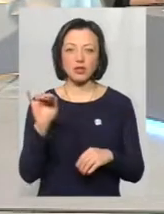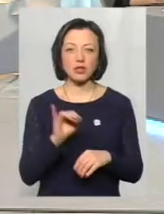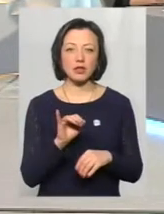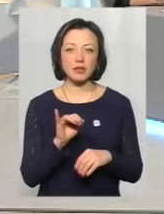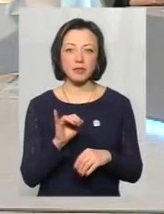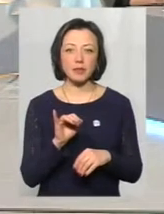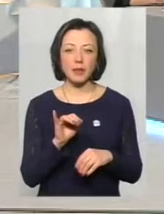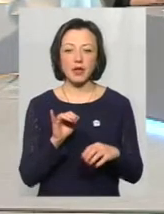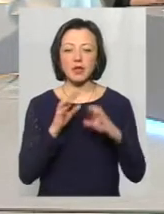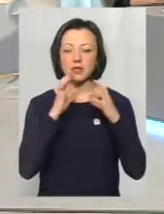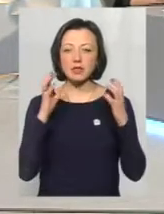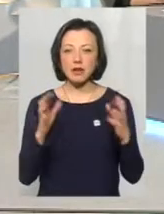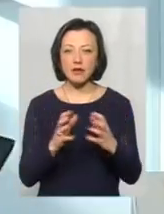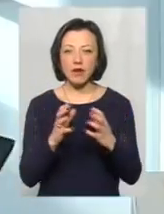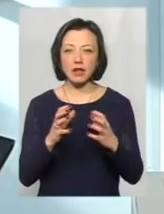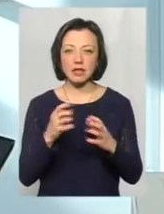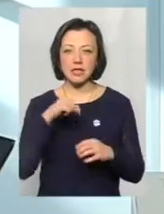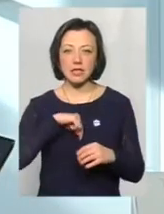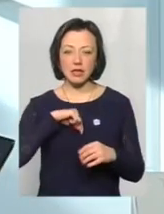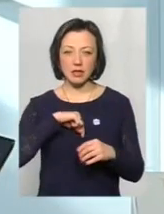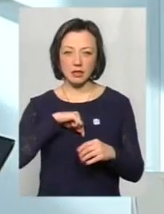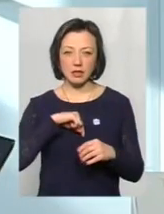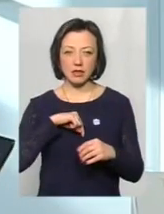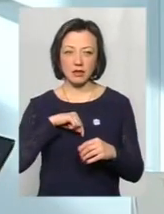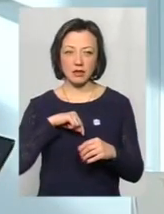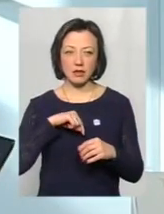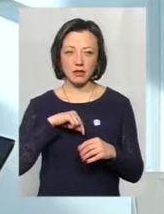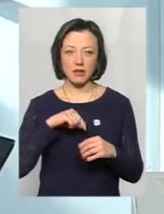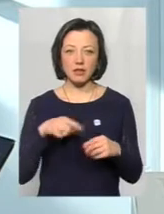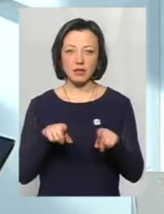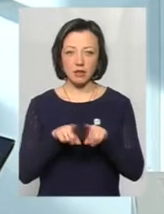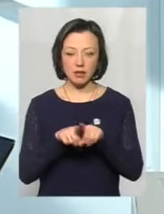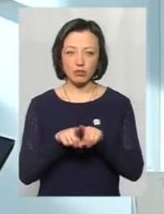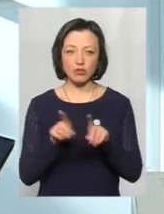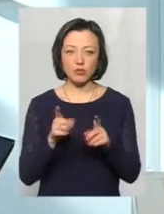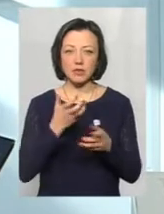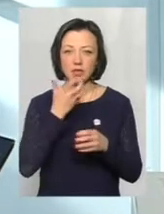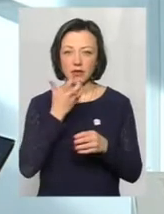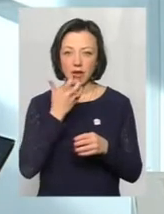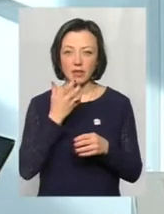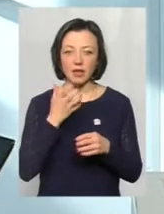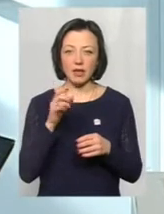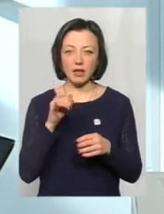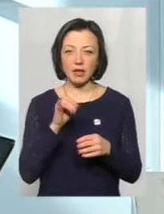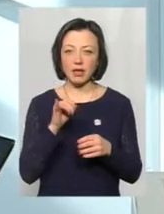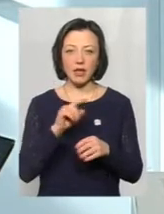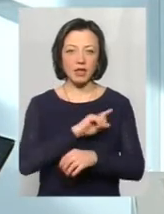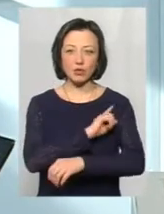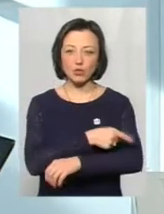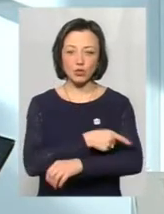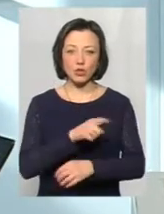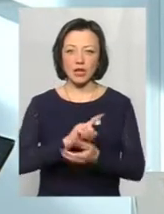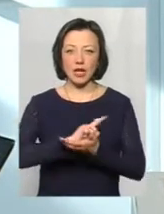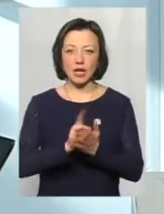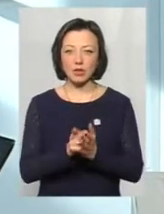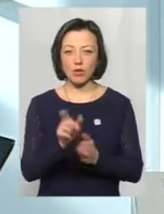і зігрівати з середини назовні, таким чином, щоб зігрівалося і не дуже різко, щоб